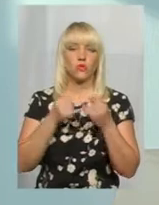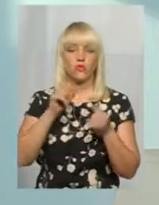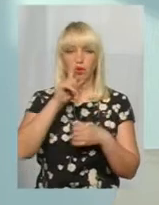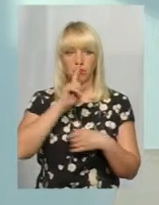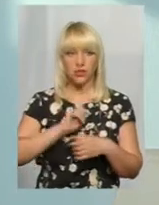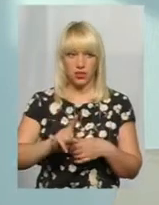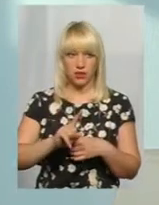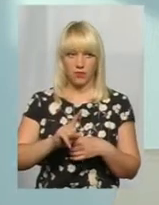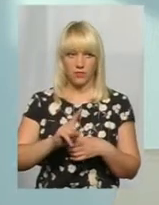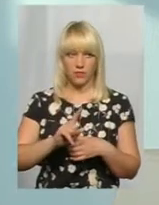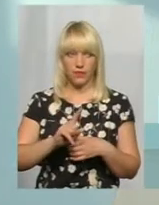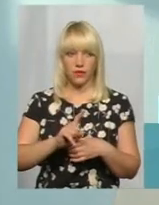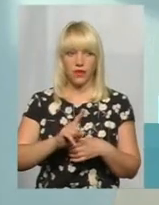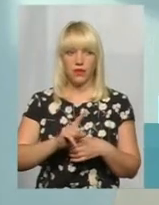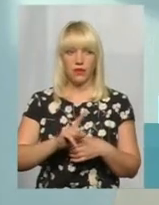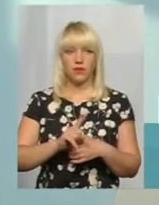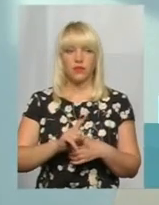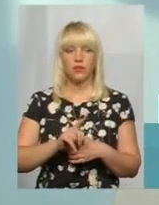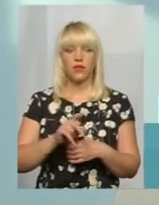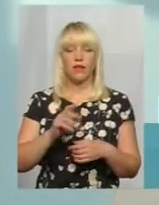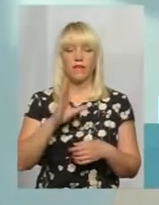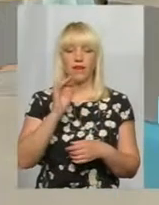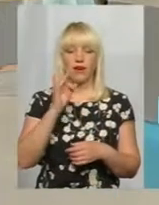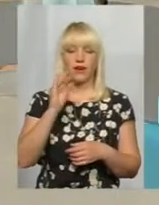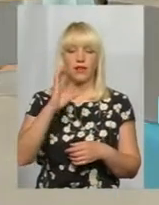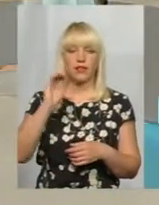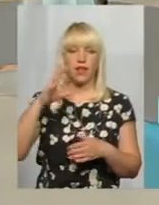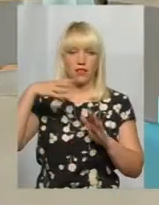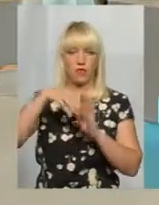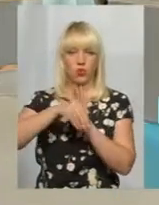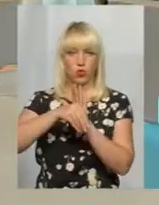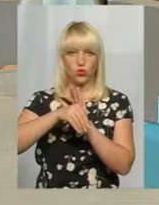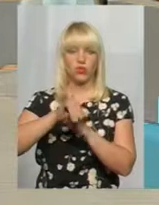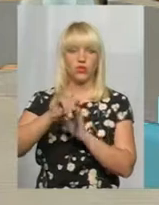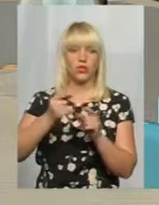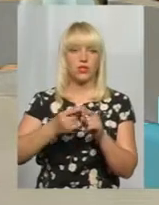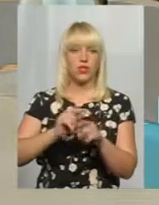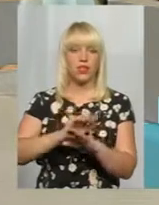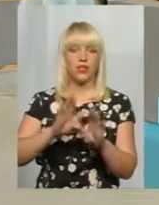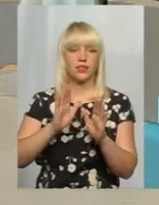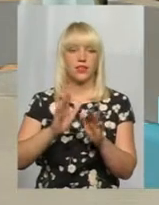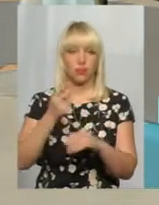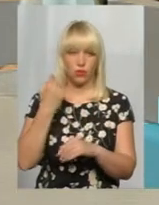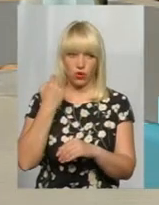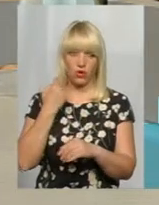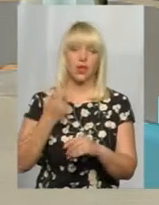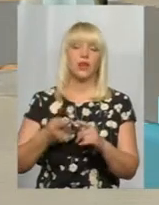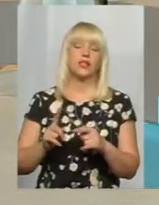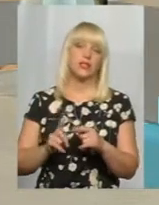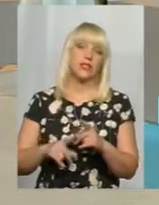не включно, по вересень включно. І це не тільки борги, ну, в принципі, вся